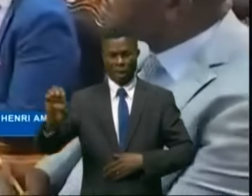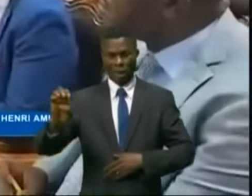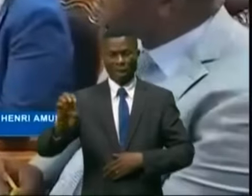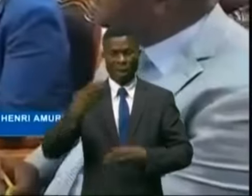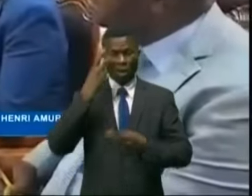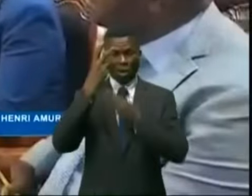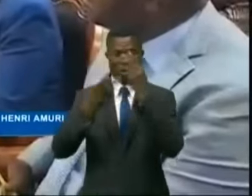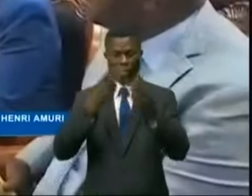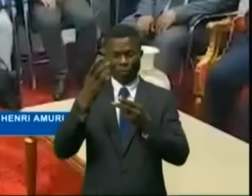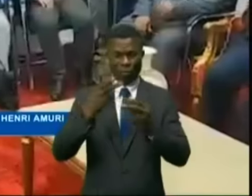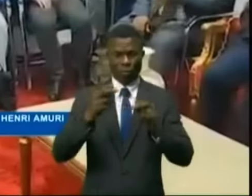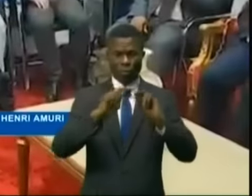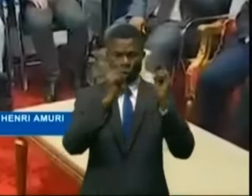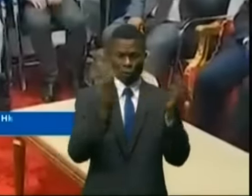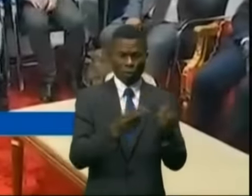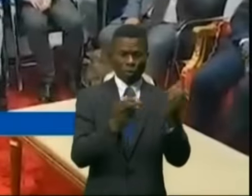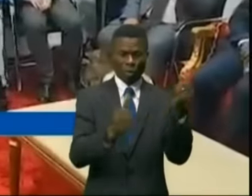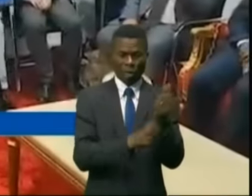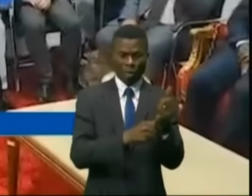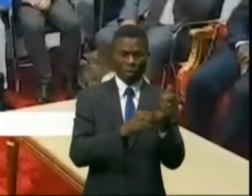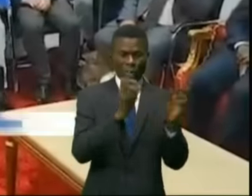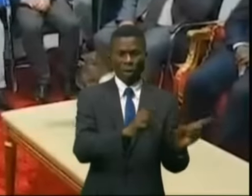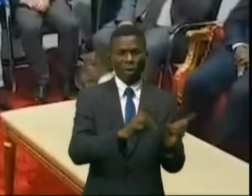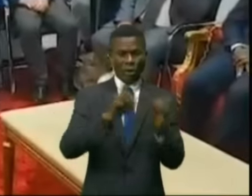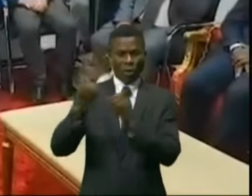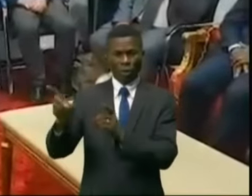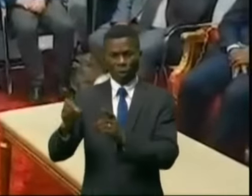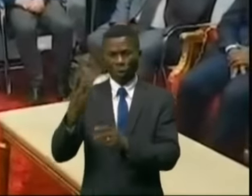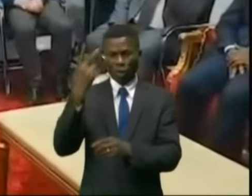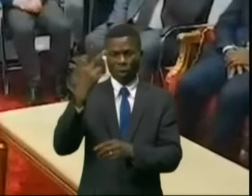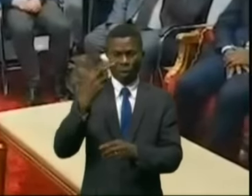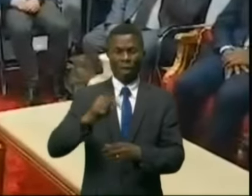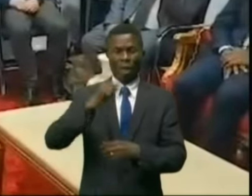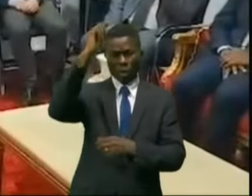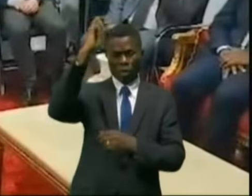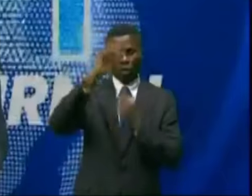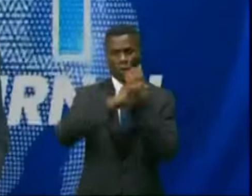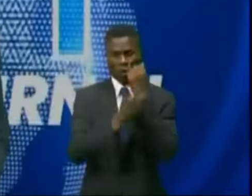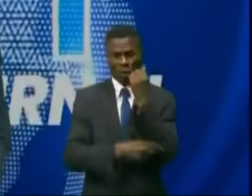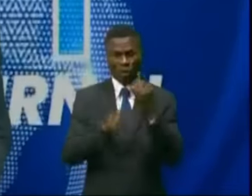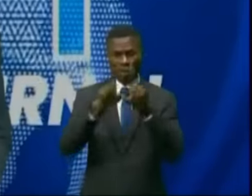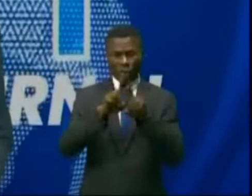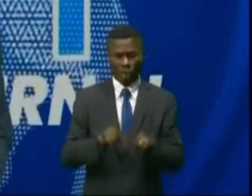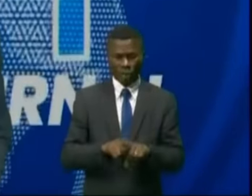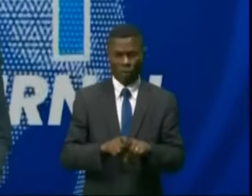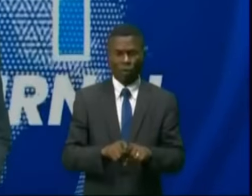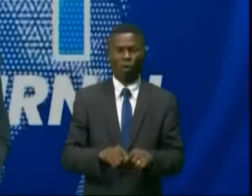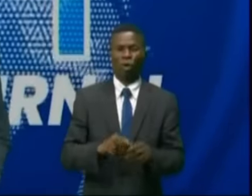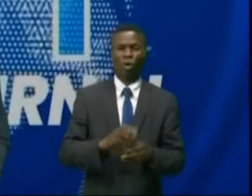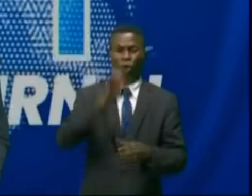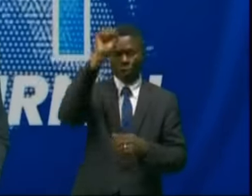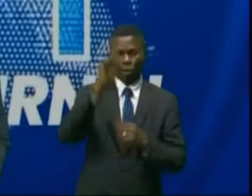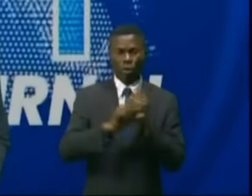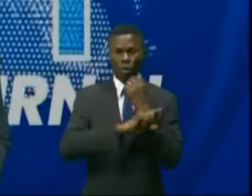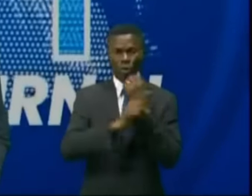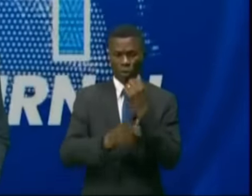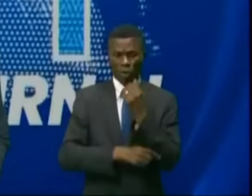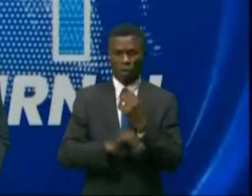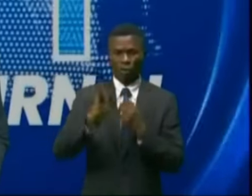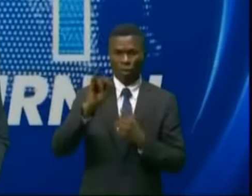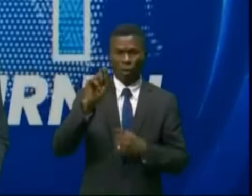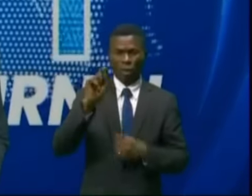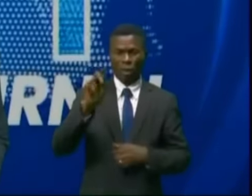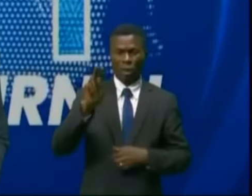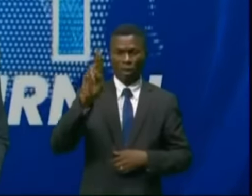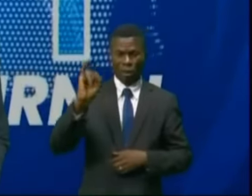va visiter quelques sites de réfugiés dans le De Kivu et en Itori. Reportage de Doris Mozo.